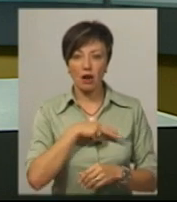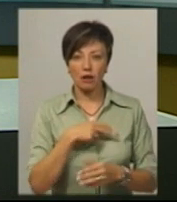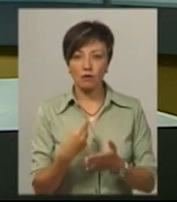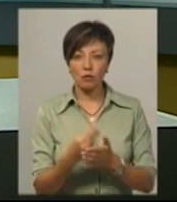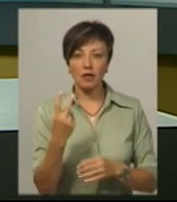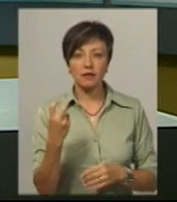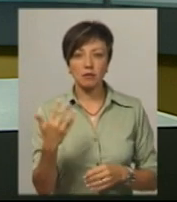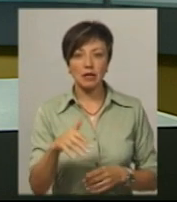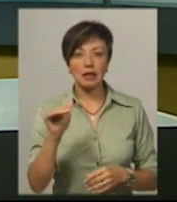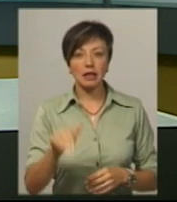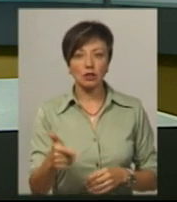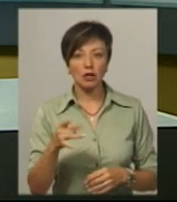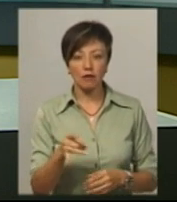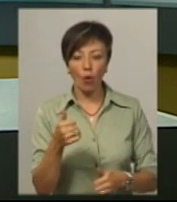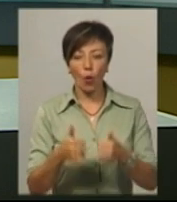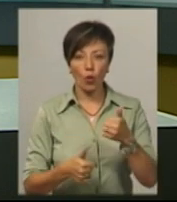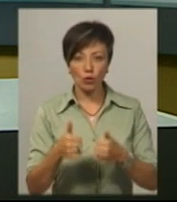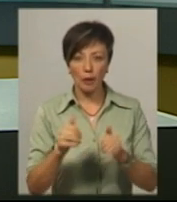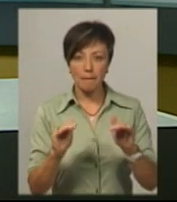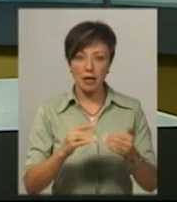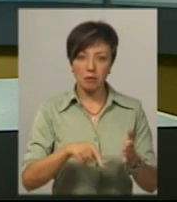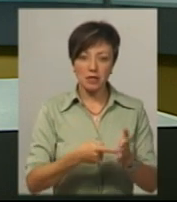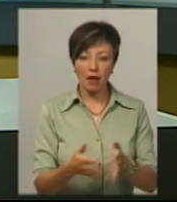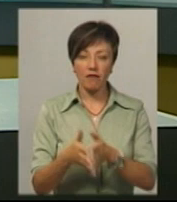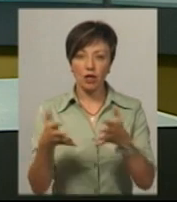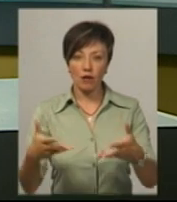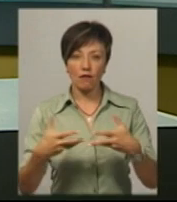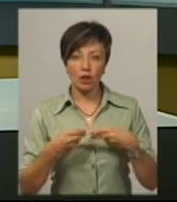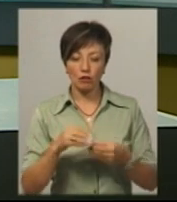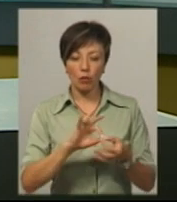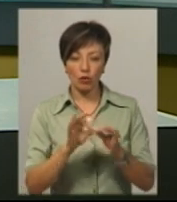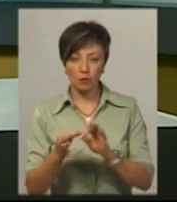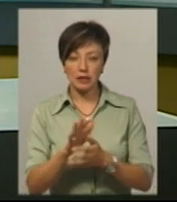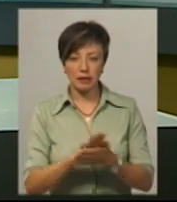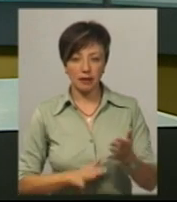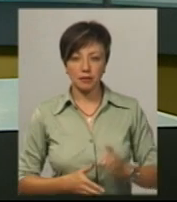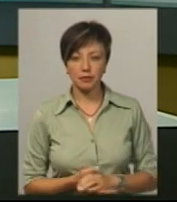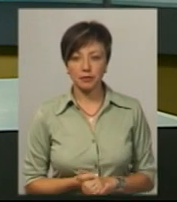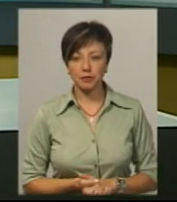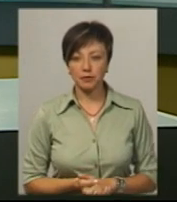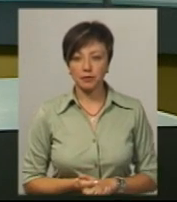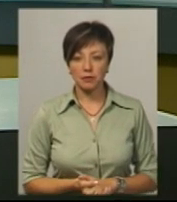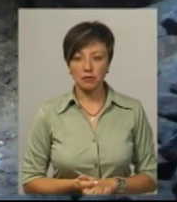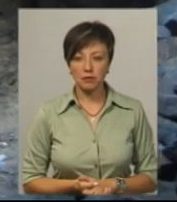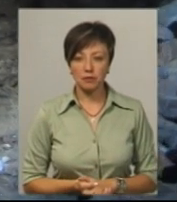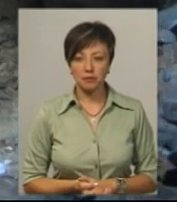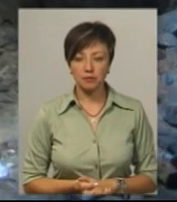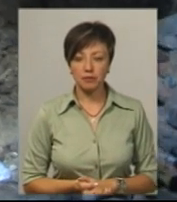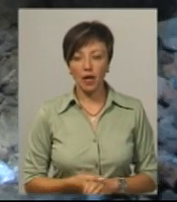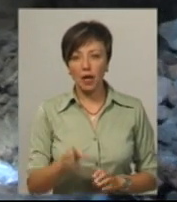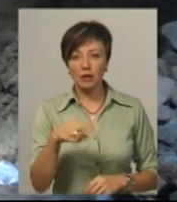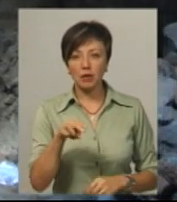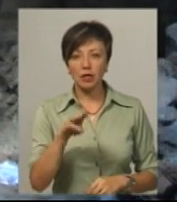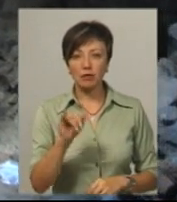сумі 250 тисяч гривень у конкурсі «Малі міста – великі враження». Подробиці у сюжеті Анастасії Збродової. Дмитро